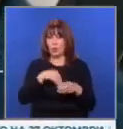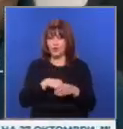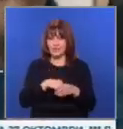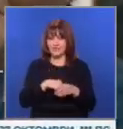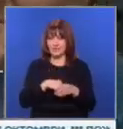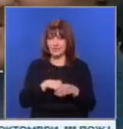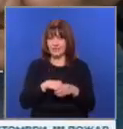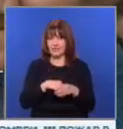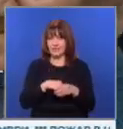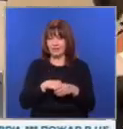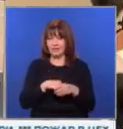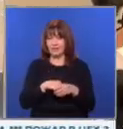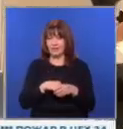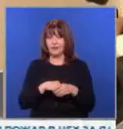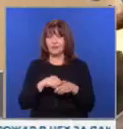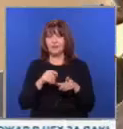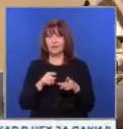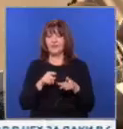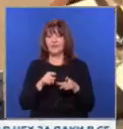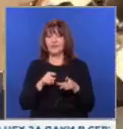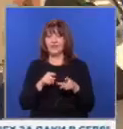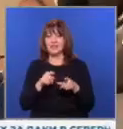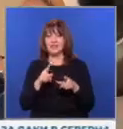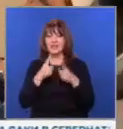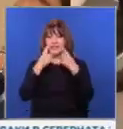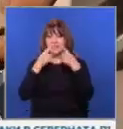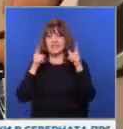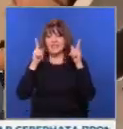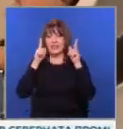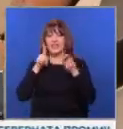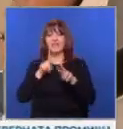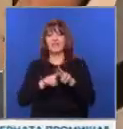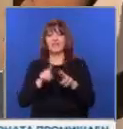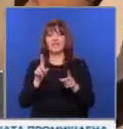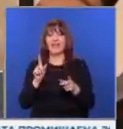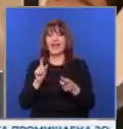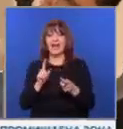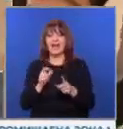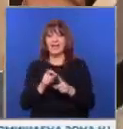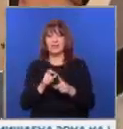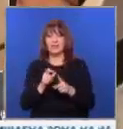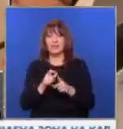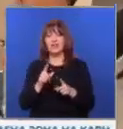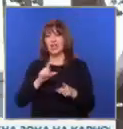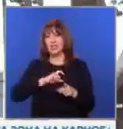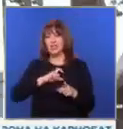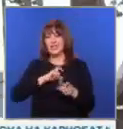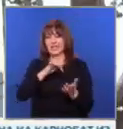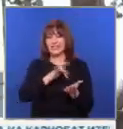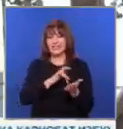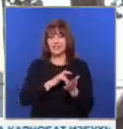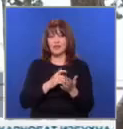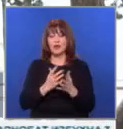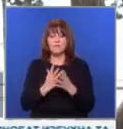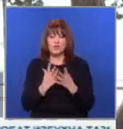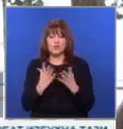университетна клиника Свети Иван Рилски, включи се и един медицински частен център. Много